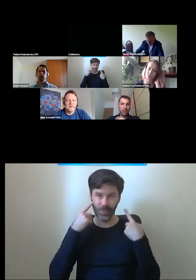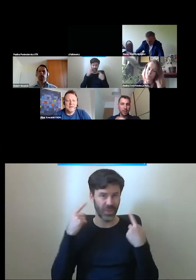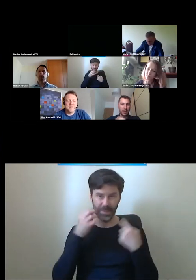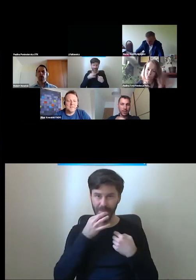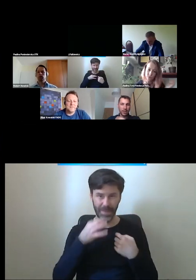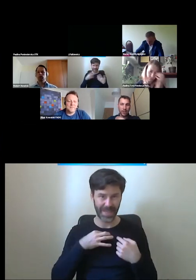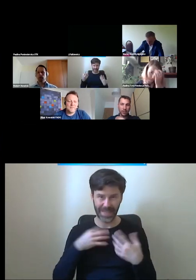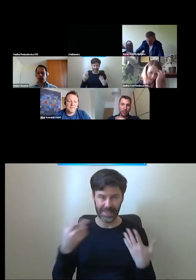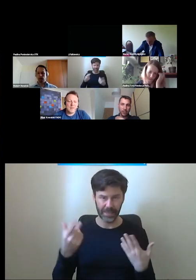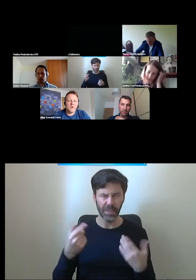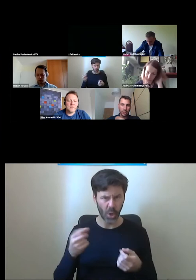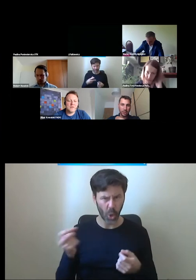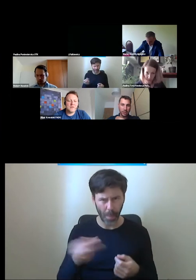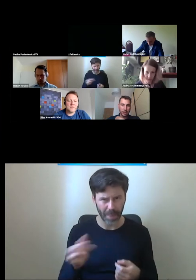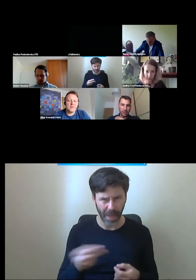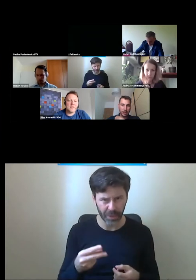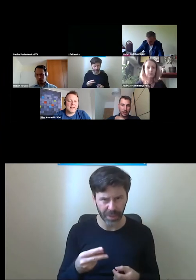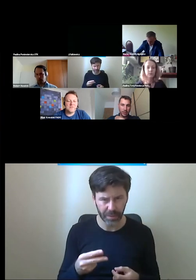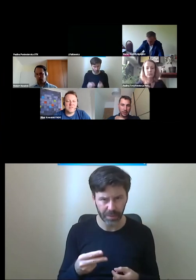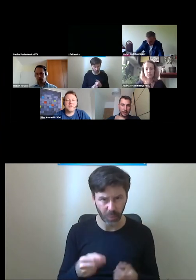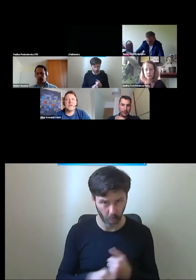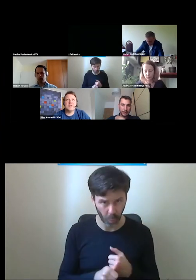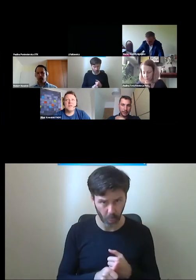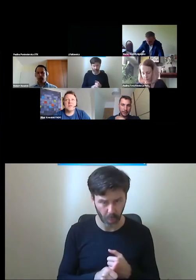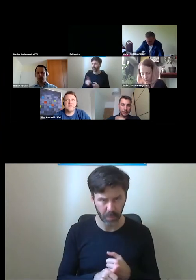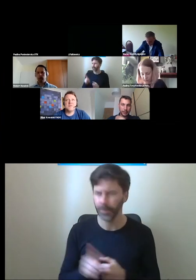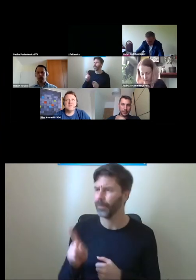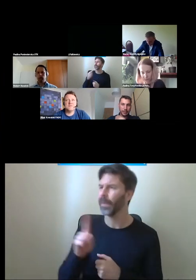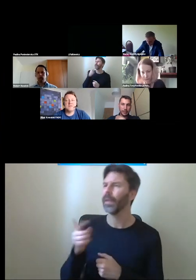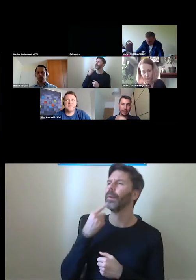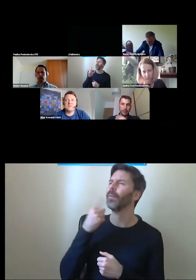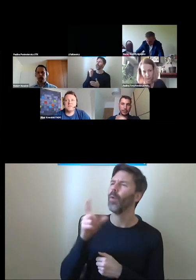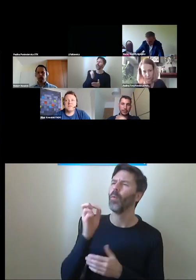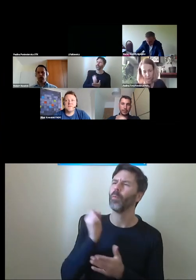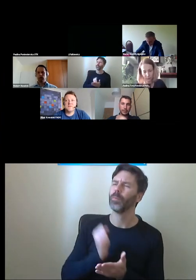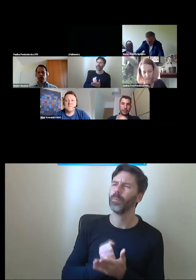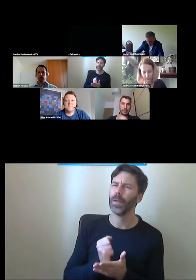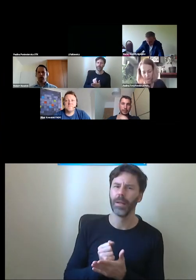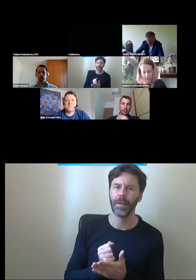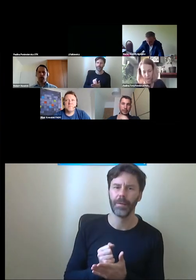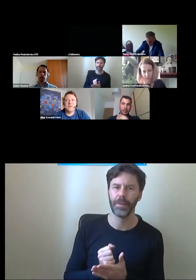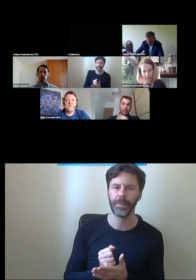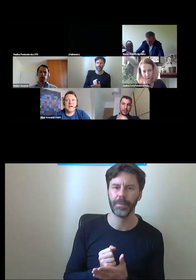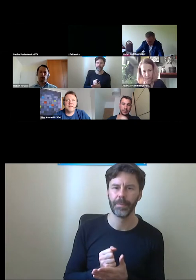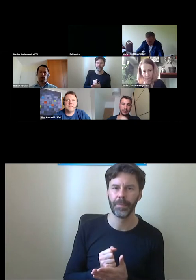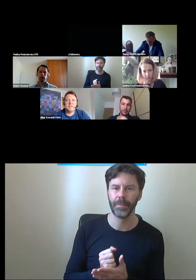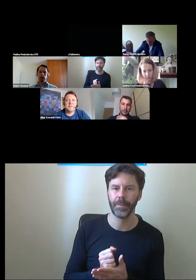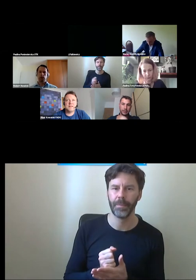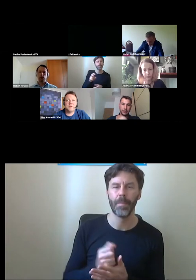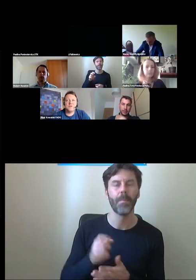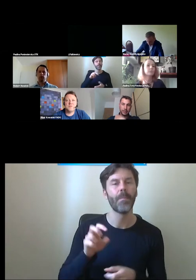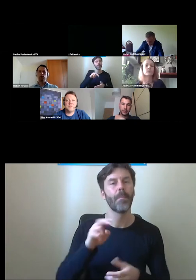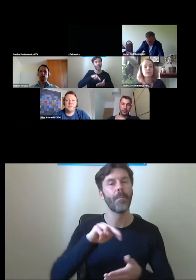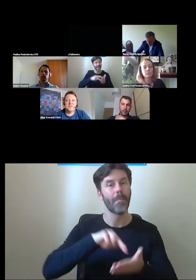chodzi teraz o jakieś komentarze, tak? Tak, znaczy wiesz co, o taką kwestię związaną z planowaniem i z